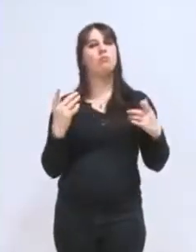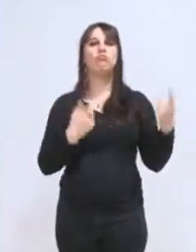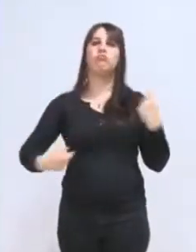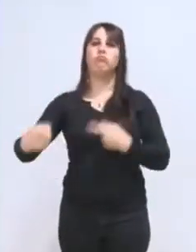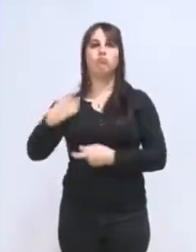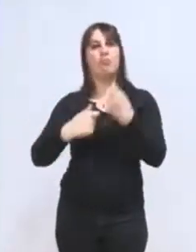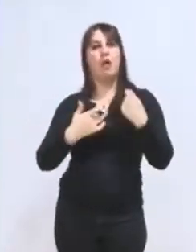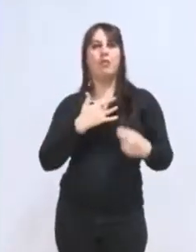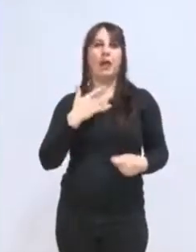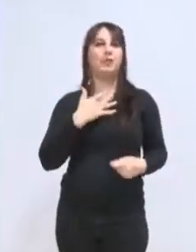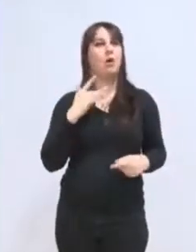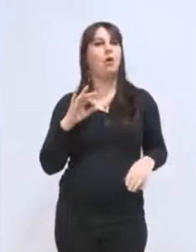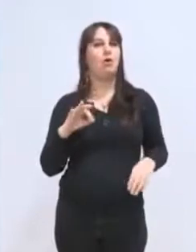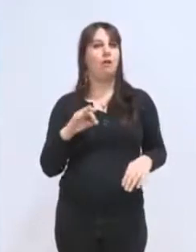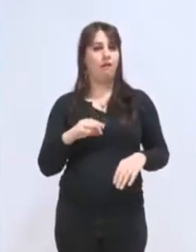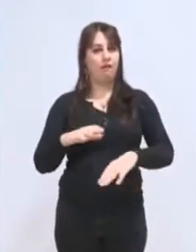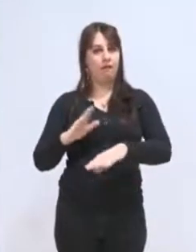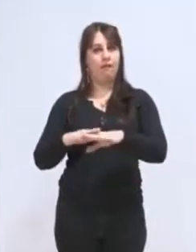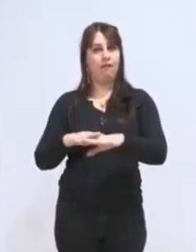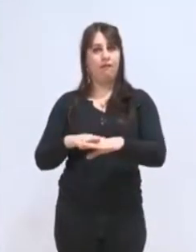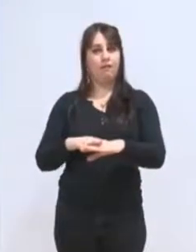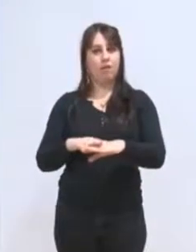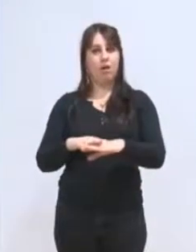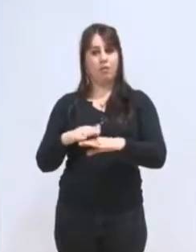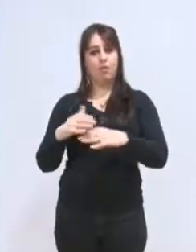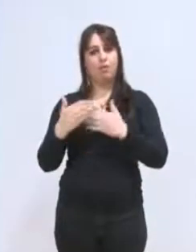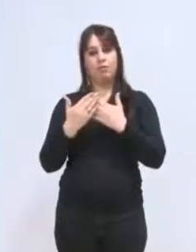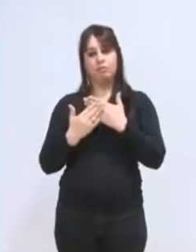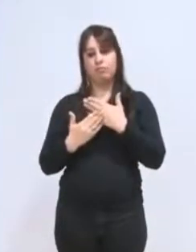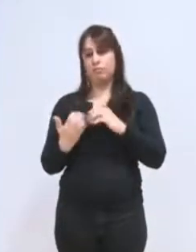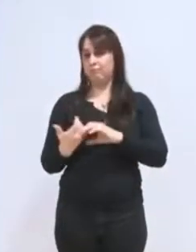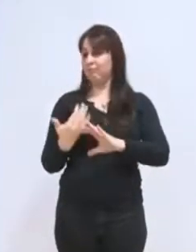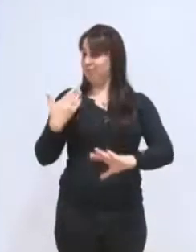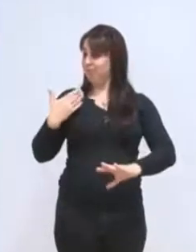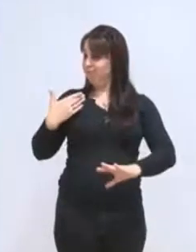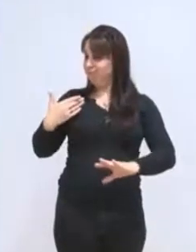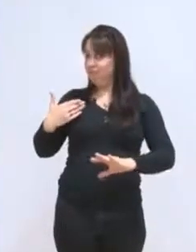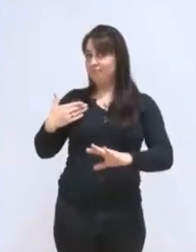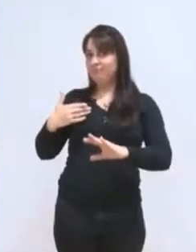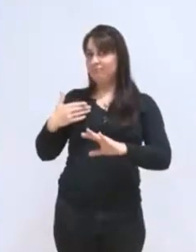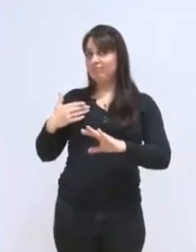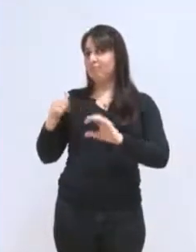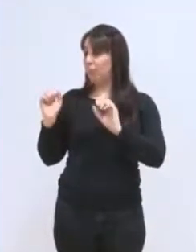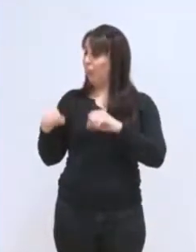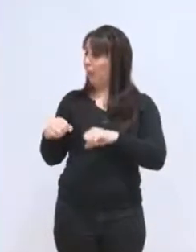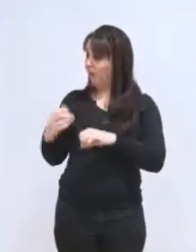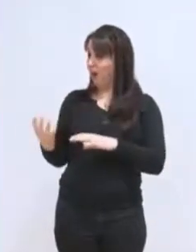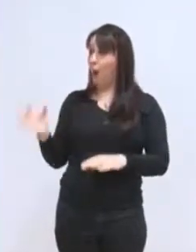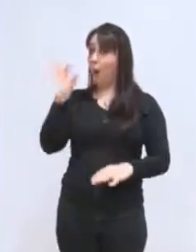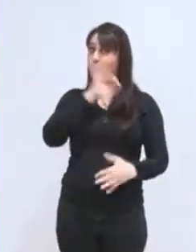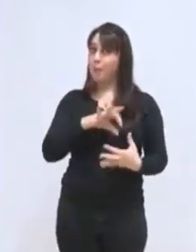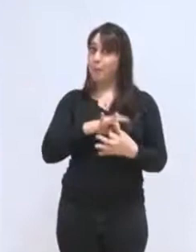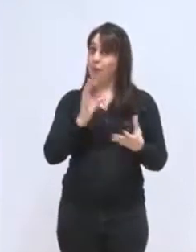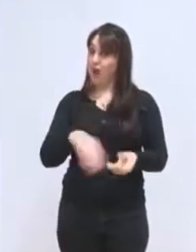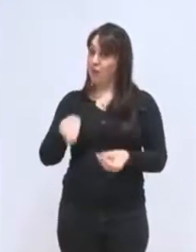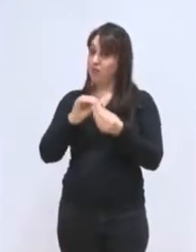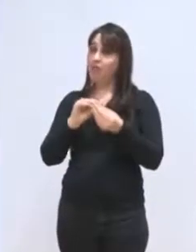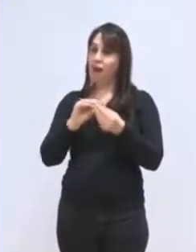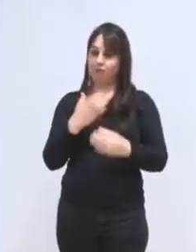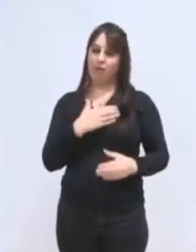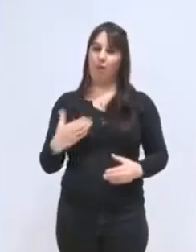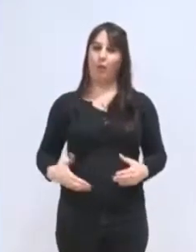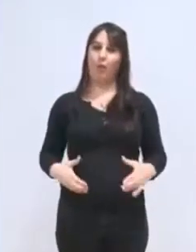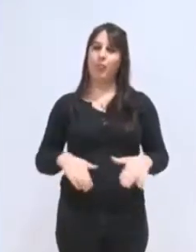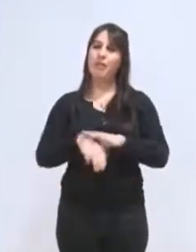pense qu'il faudra écrire à votre prédécesseur, M. le maire, pour lui dire tout le bien de vous penser de la plus-value que nous réaliserons grâce à l'investissement de la